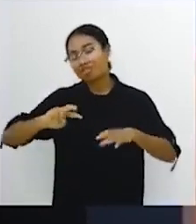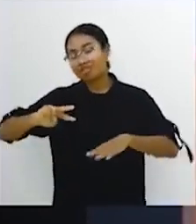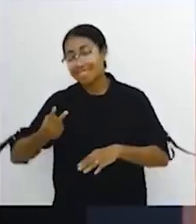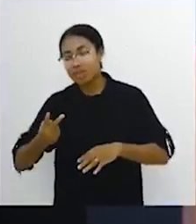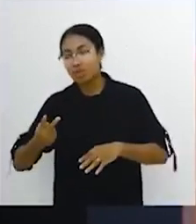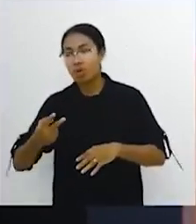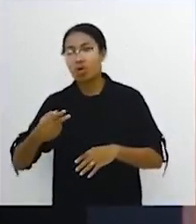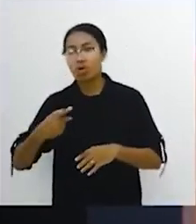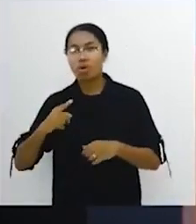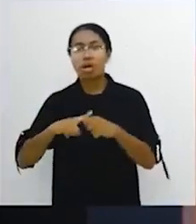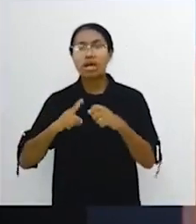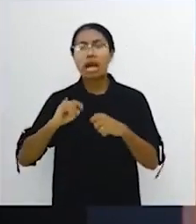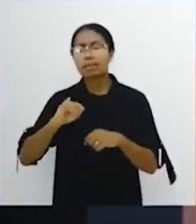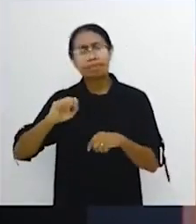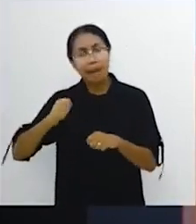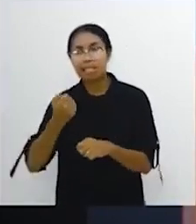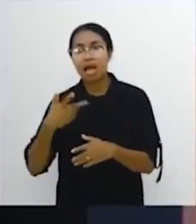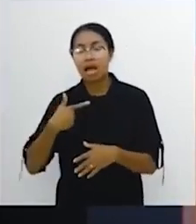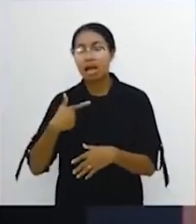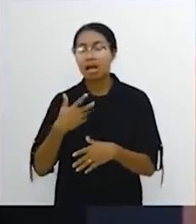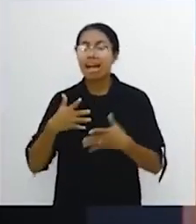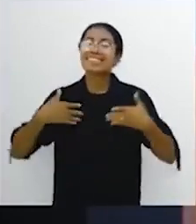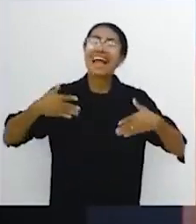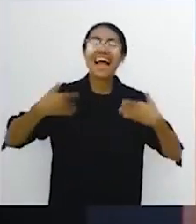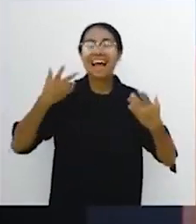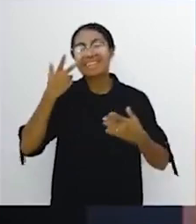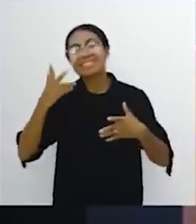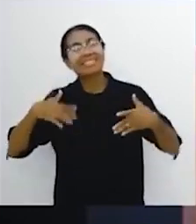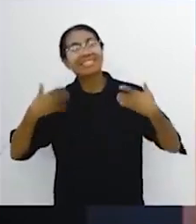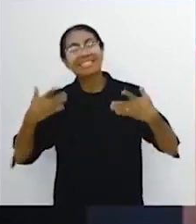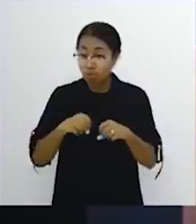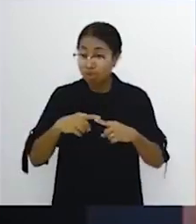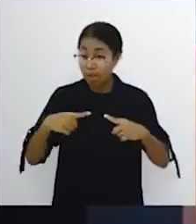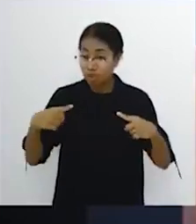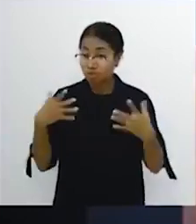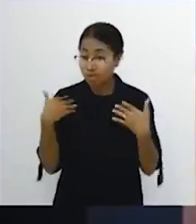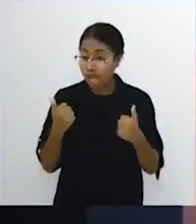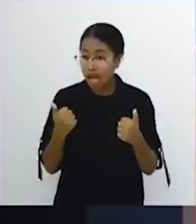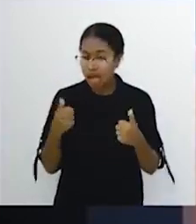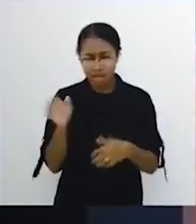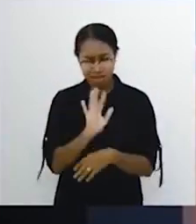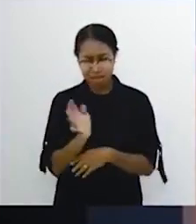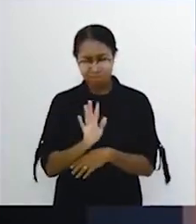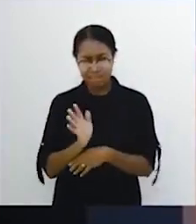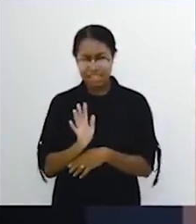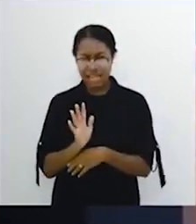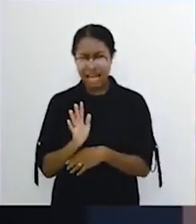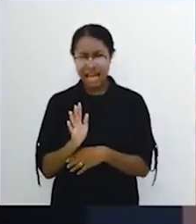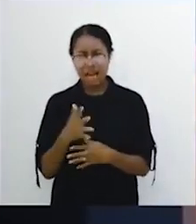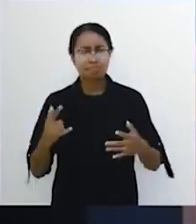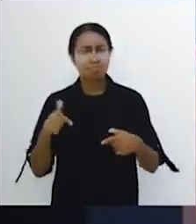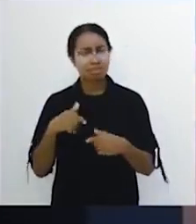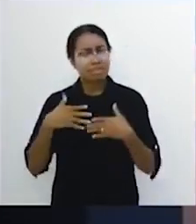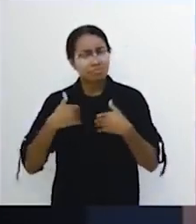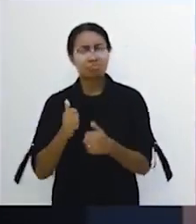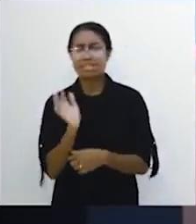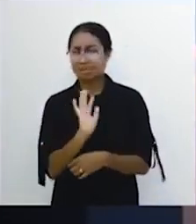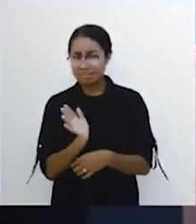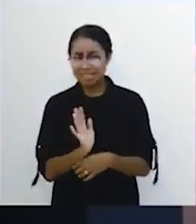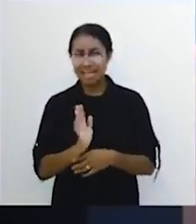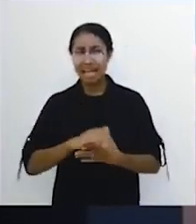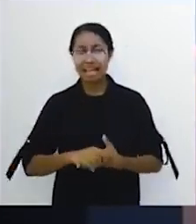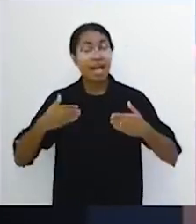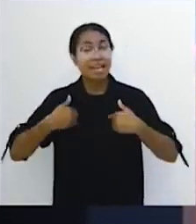bergembira. Karena Alkitab bilang hati gembira adalah obat manjur. Coba lu gembira. Saya lihat tulang bisa sambung atau tidak. Lu mau bergembira bagaimanapun tulang tidak bisa sambung. Tapi ada